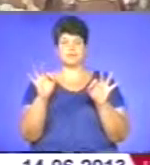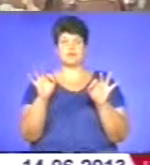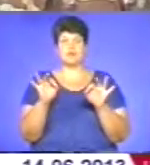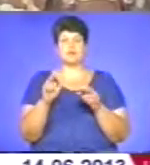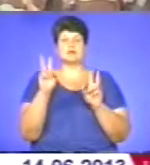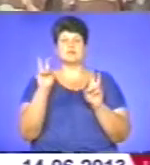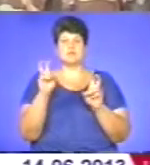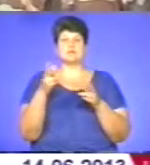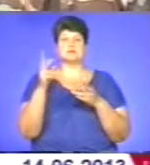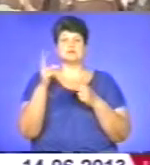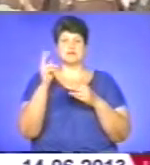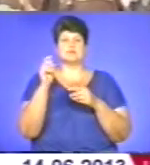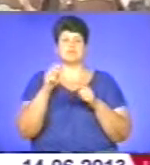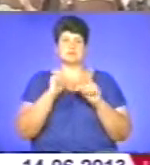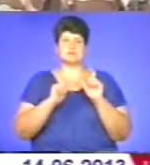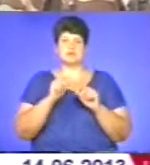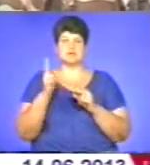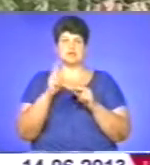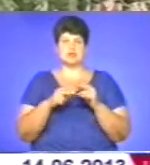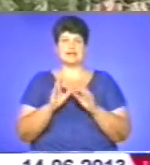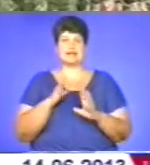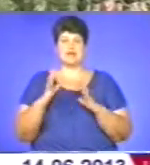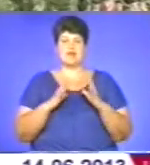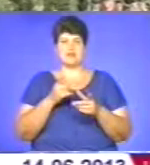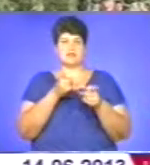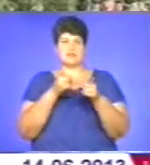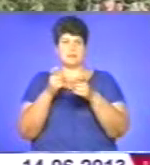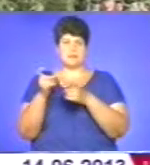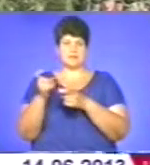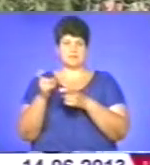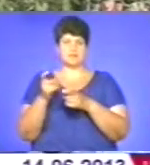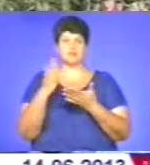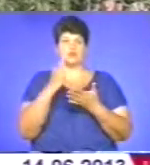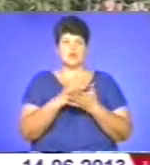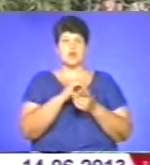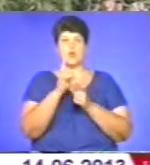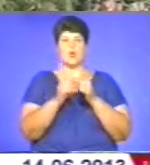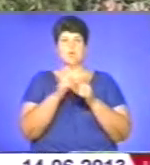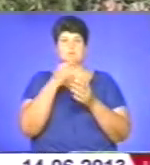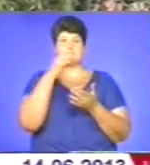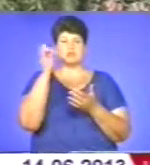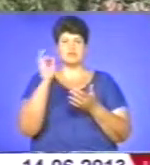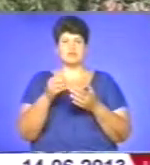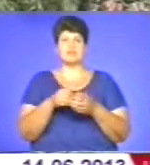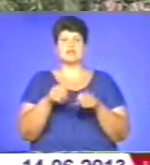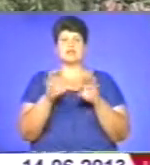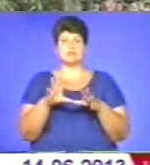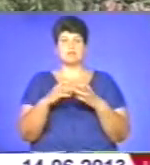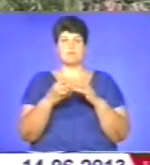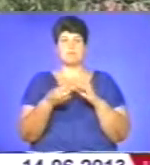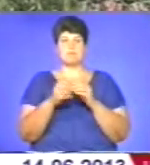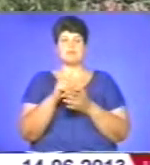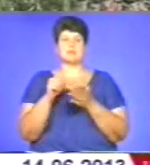Завершився семінарна рада тренуванням у стрільбі. Тут є обмін досвідом, є рішення проблемних питань, які в них